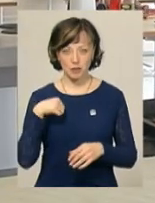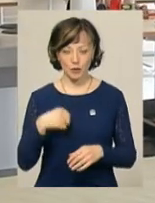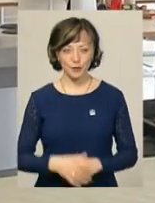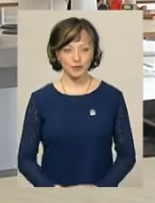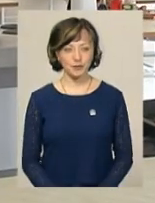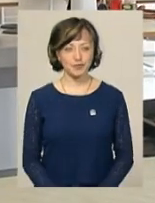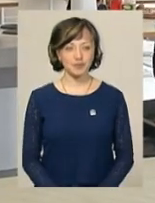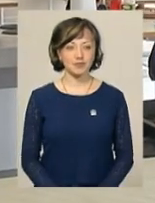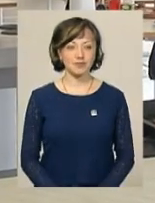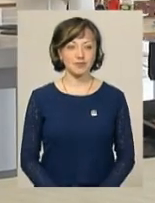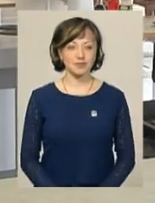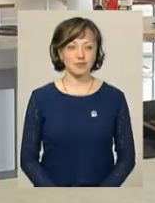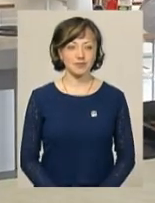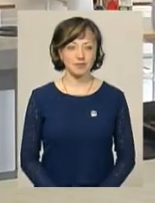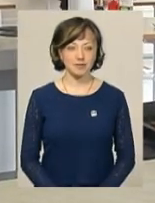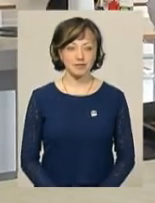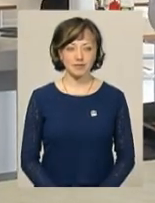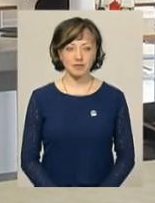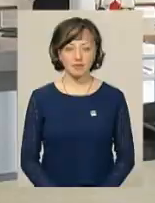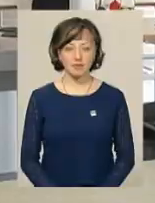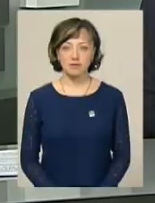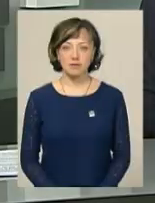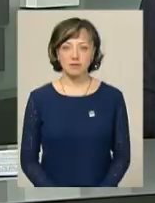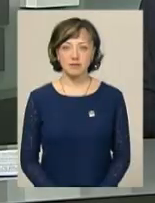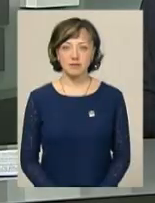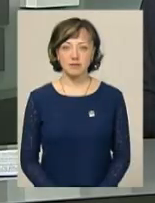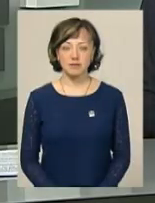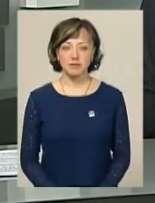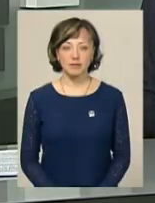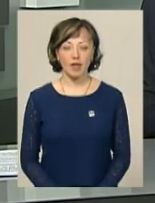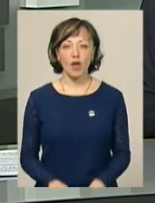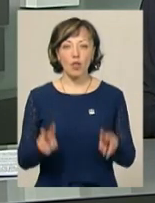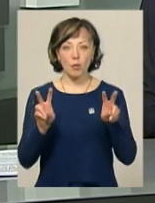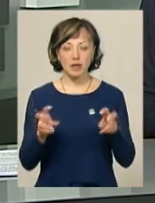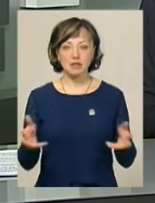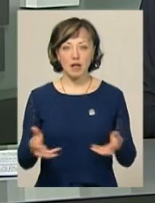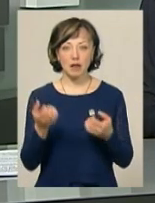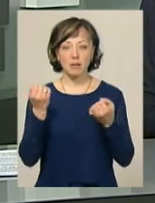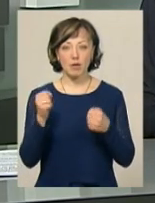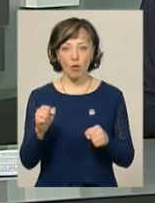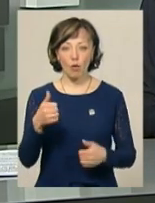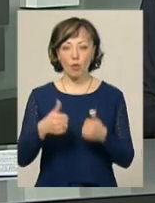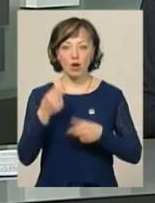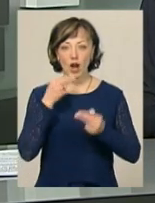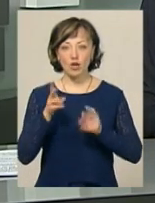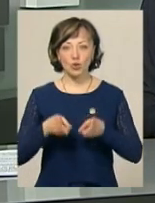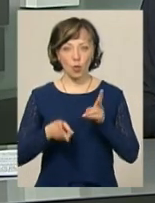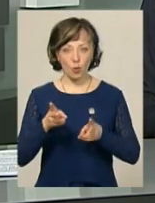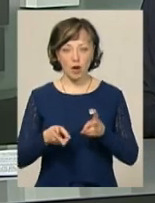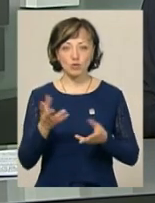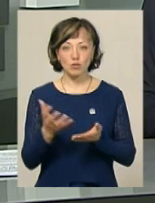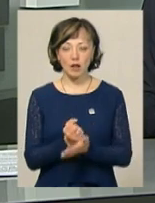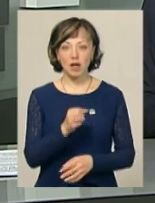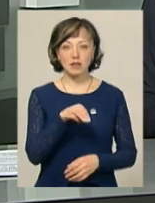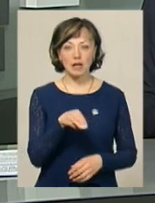Юрій Куричка, Олександр Горішевський, новини Поділля Центр. У номінації «Салати» перемогу у конкурсі «Кращий кухар-юніор Поділля»